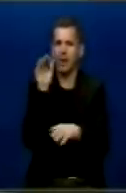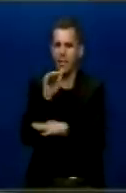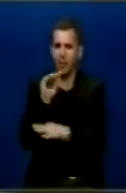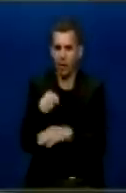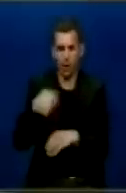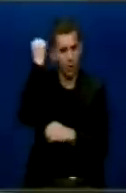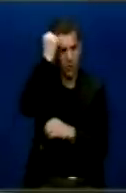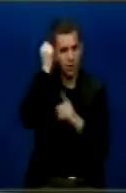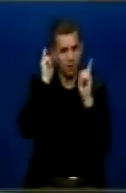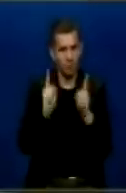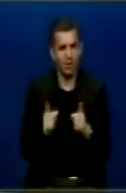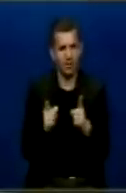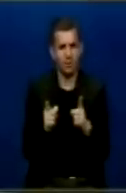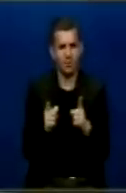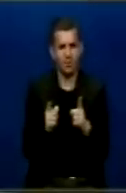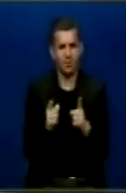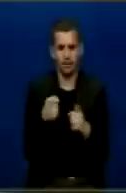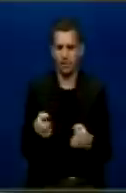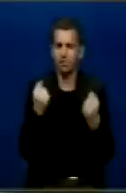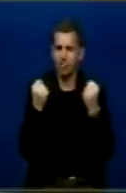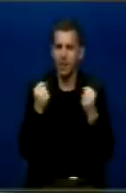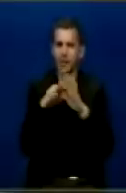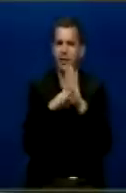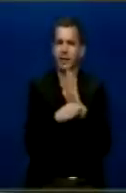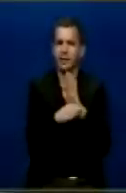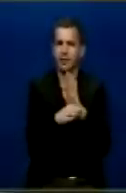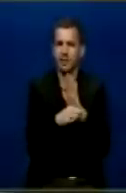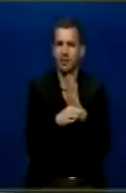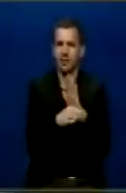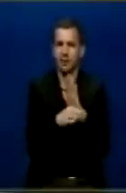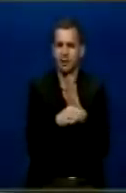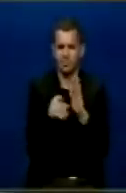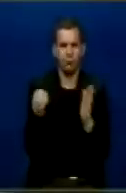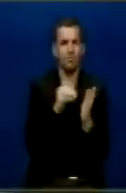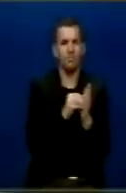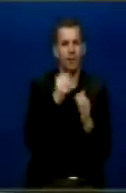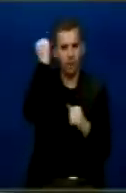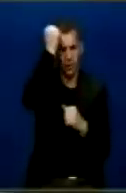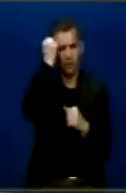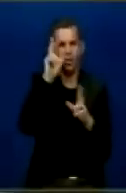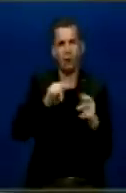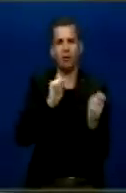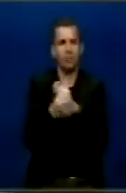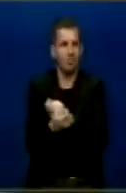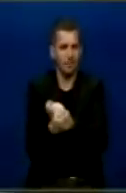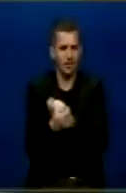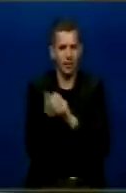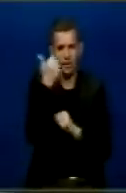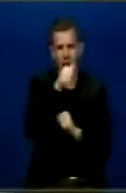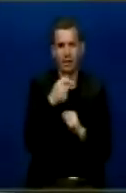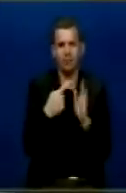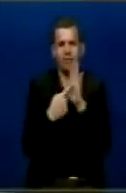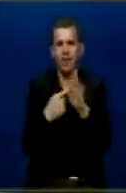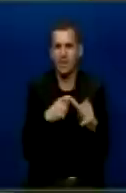Kosovës do të forcojë sundimin e liqit, pra përgjigja thot që Kosovës do të forcojë sundimin e liqit, dhe pas të e në në të regonë sësim.